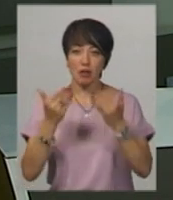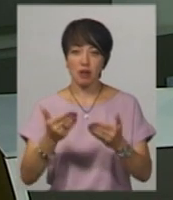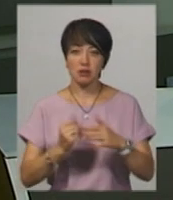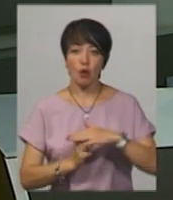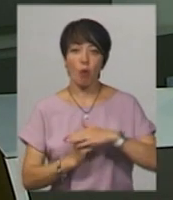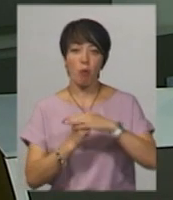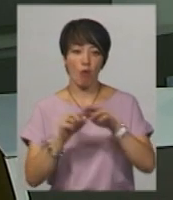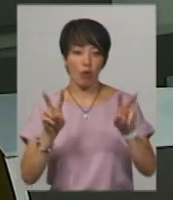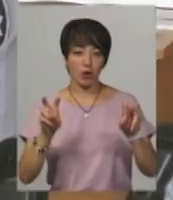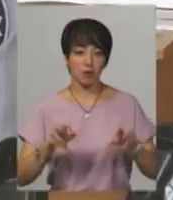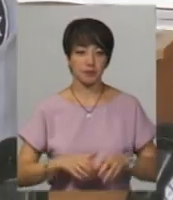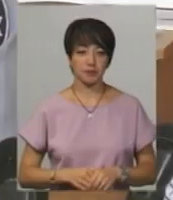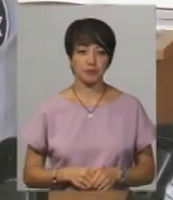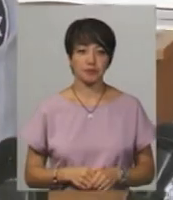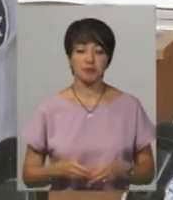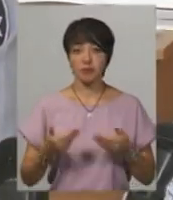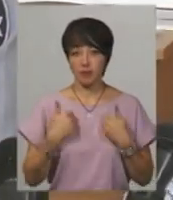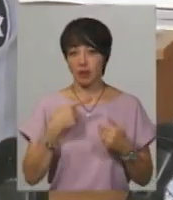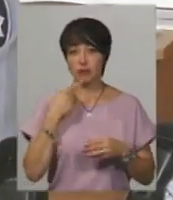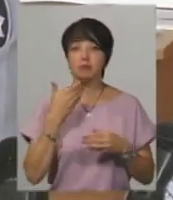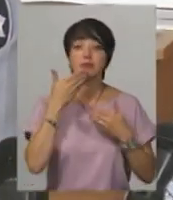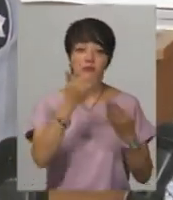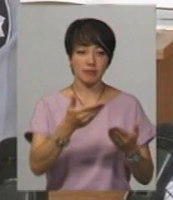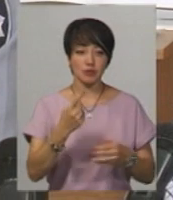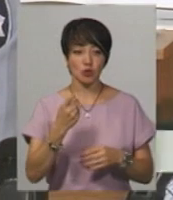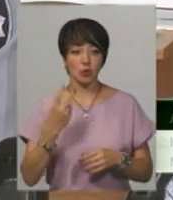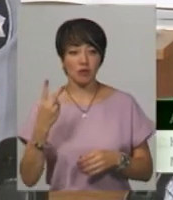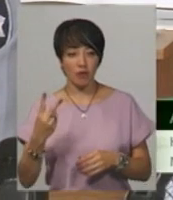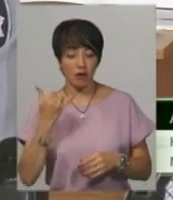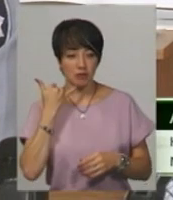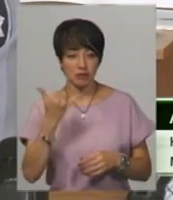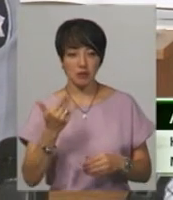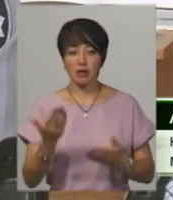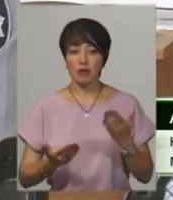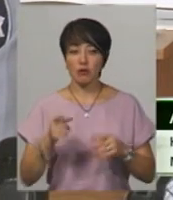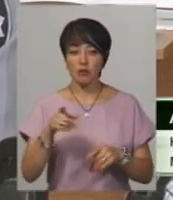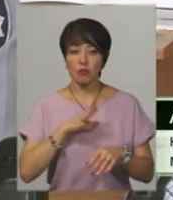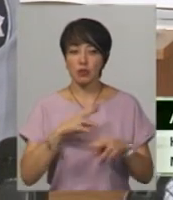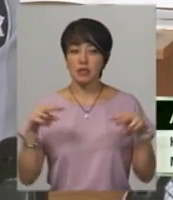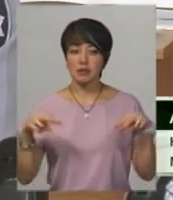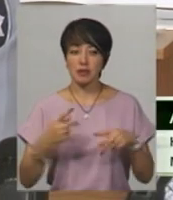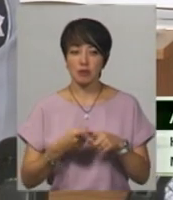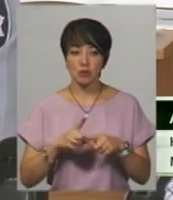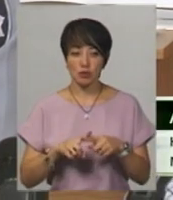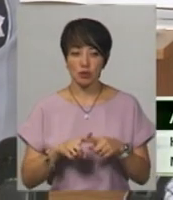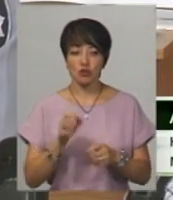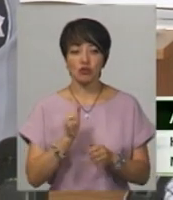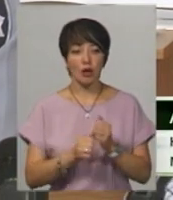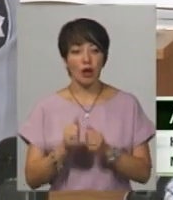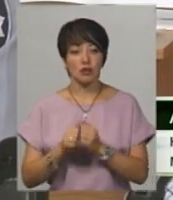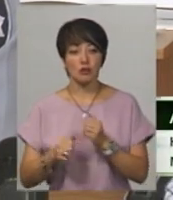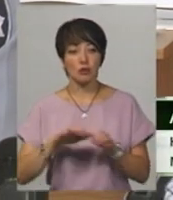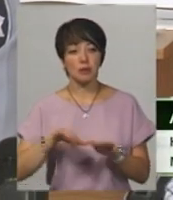в «Опору». Ми кажемо, звертайтеся на 102, якщо ви були свідками цими. Дуже часто